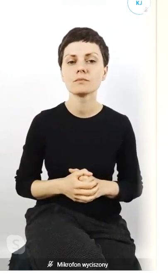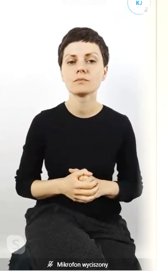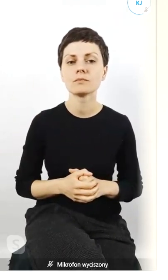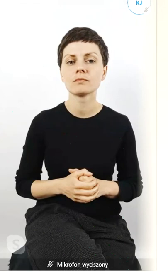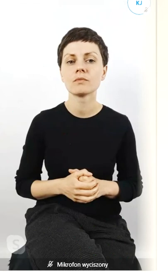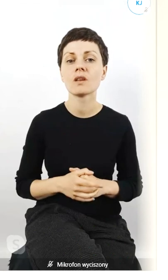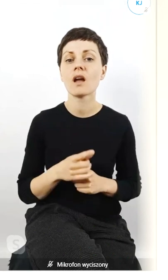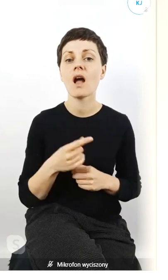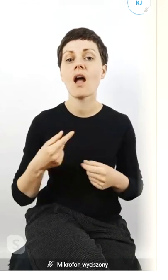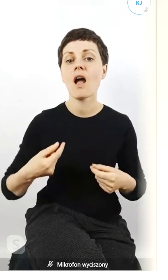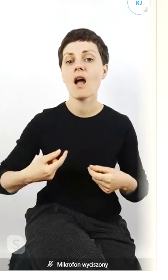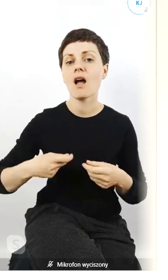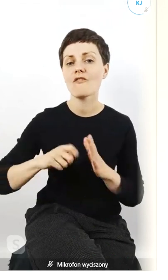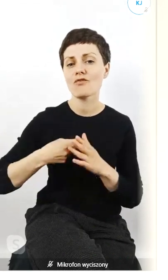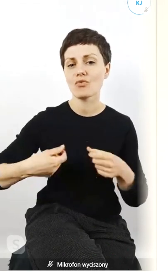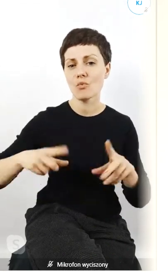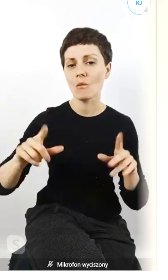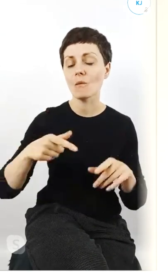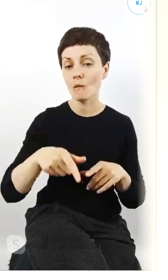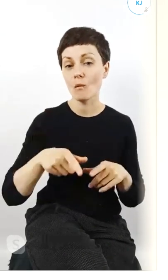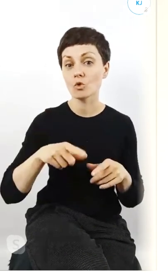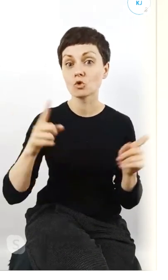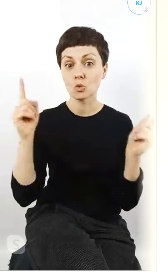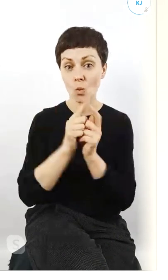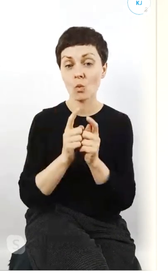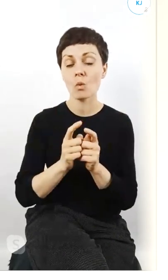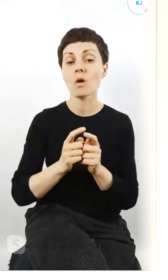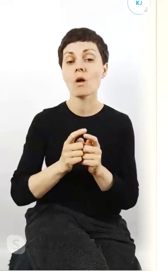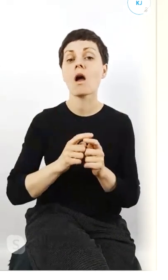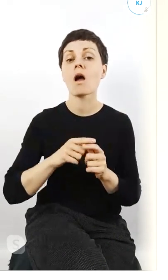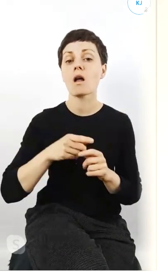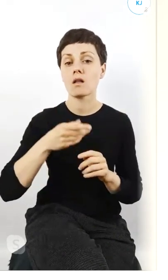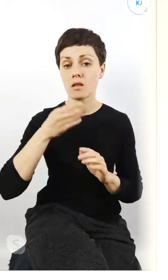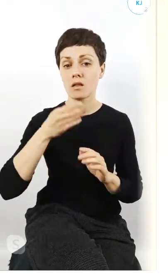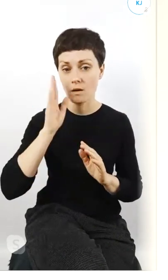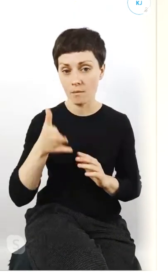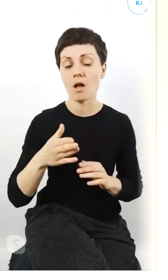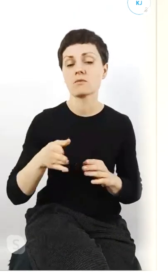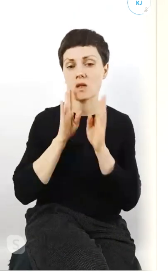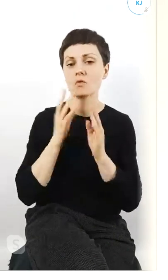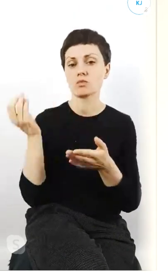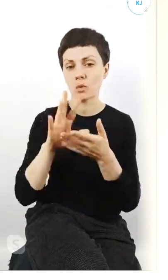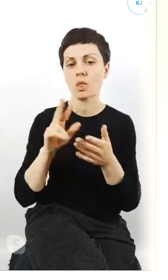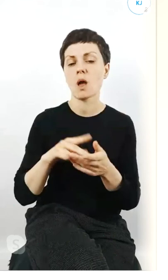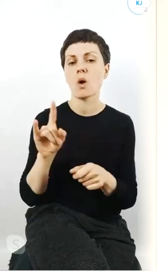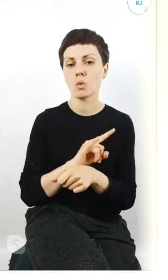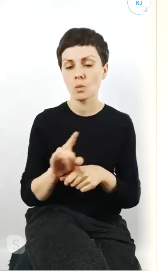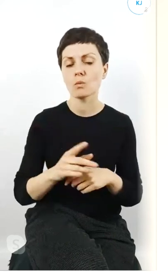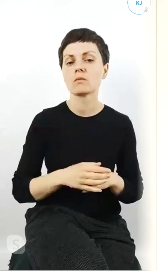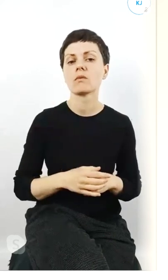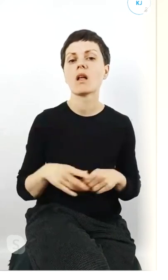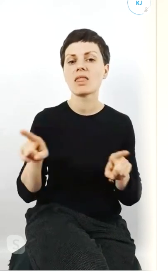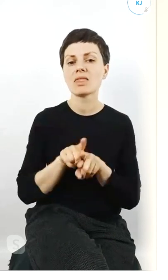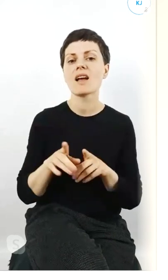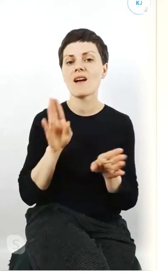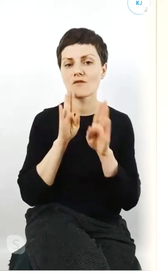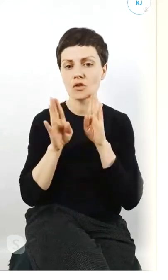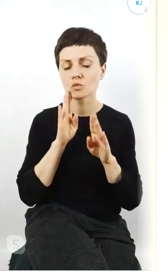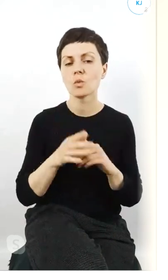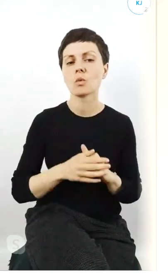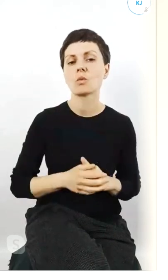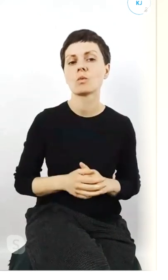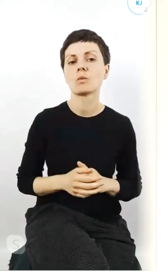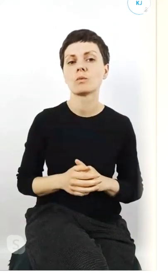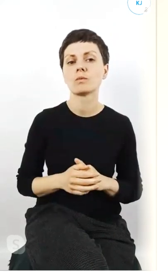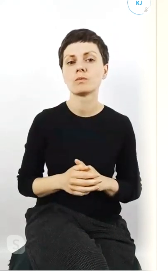wideorejestracja z tego spotkania będzie na naszym profilu na YouTubie i też na Facebooku myślę że to